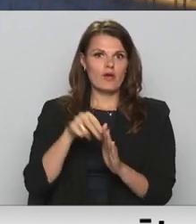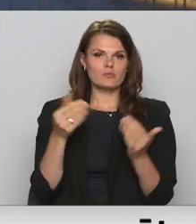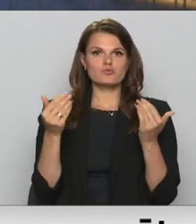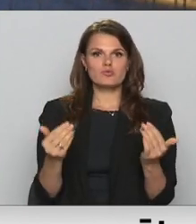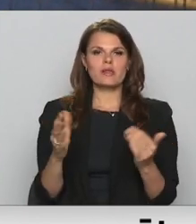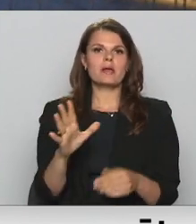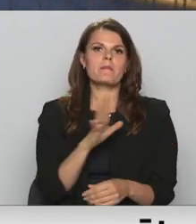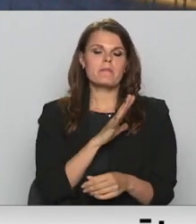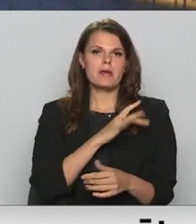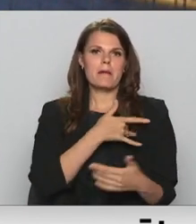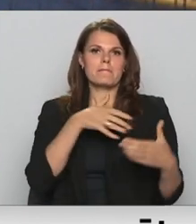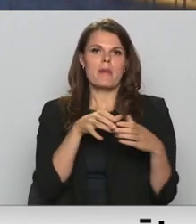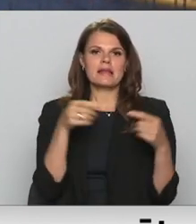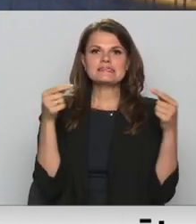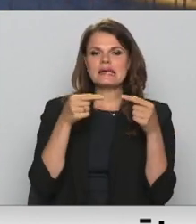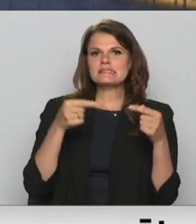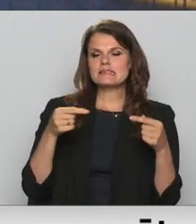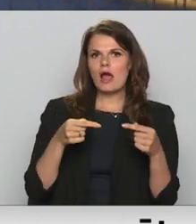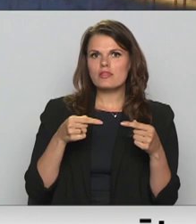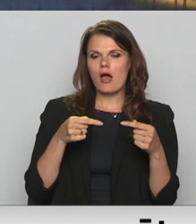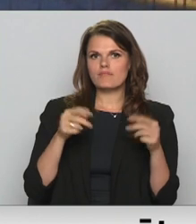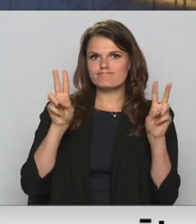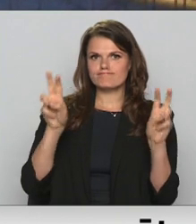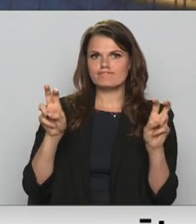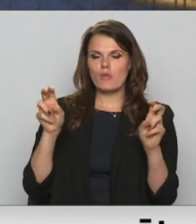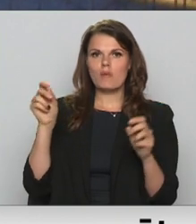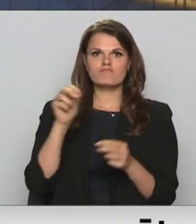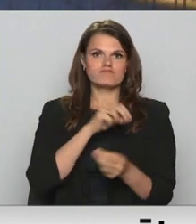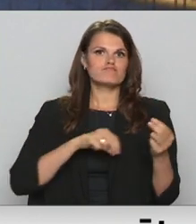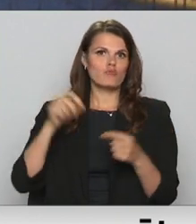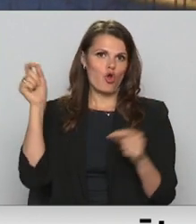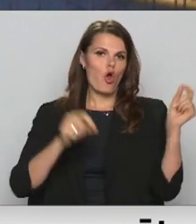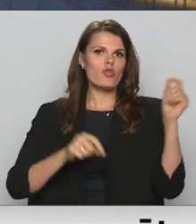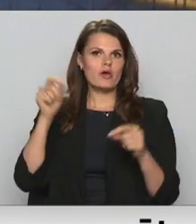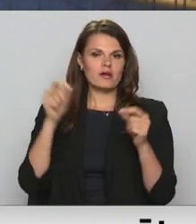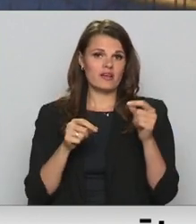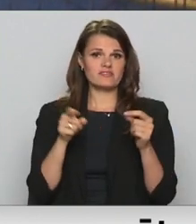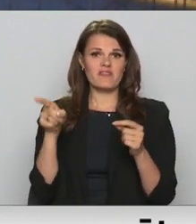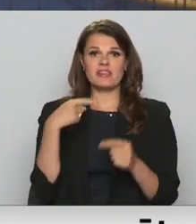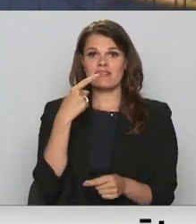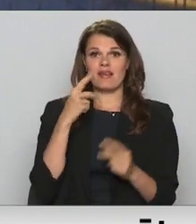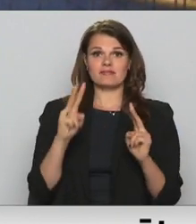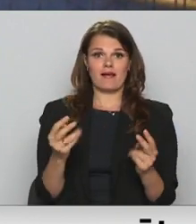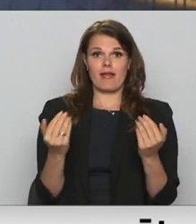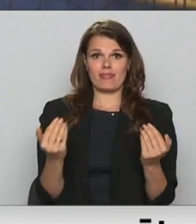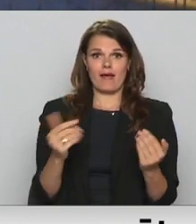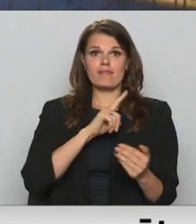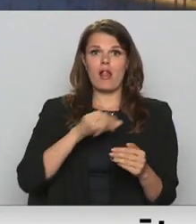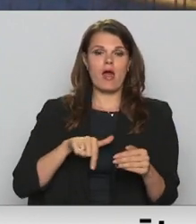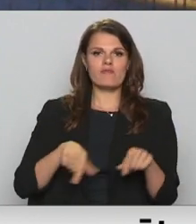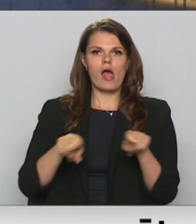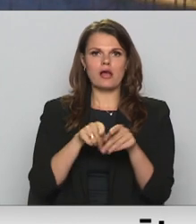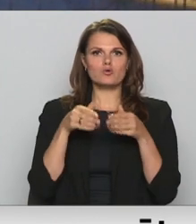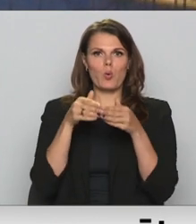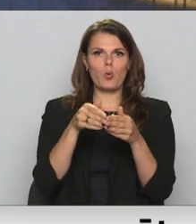kongress. Parlamenta opozicionāri salīdzināja šī brīža Latvijas attīstība ar kuģi, kas dodas pretī aizbergam, un to izglābt varot